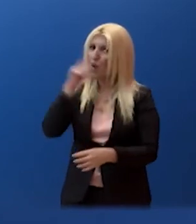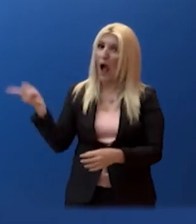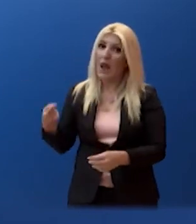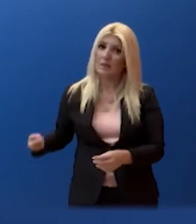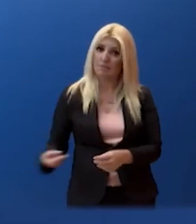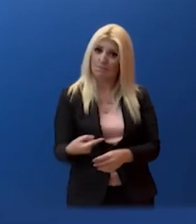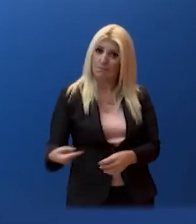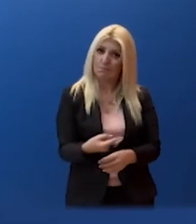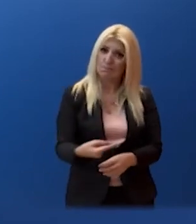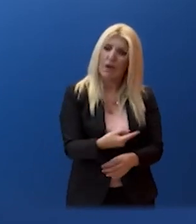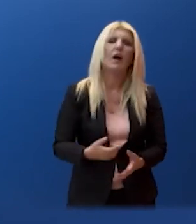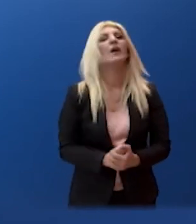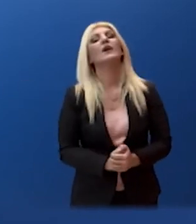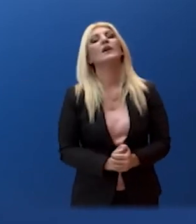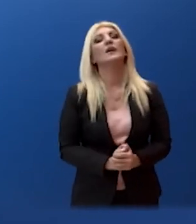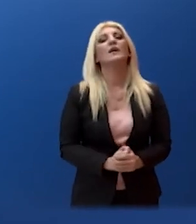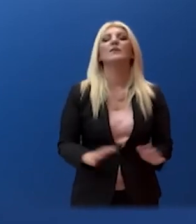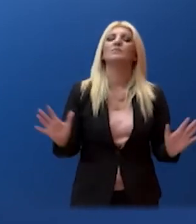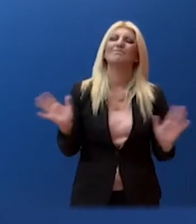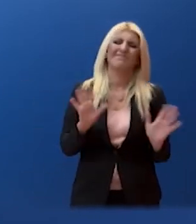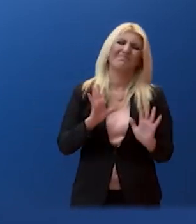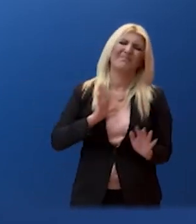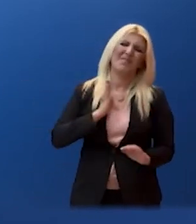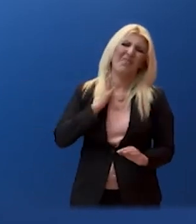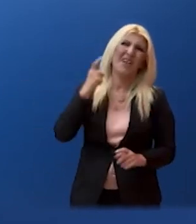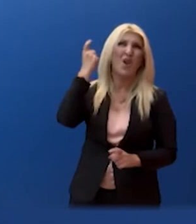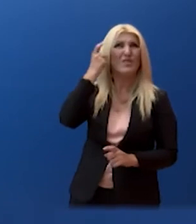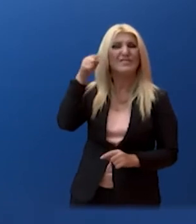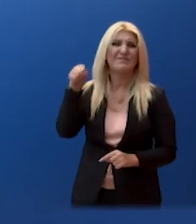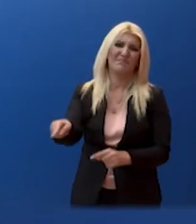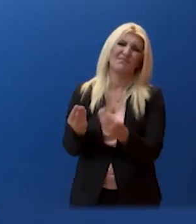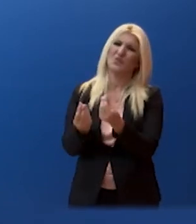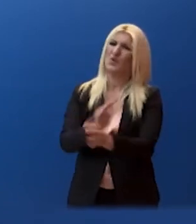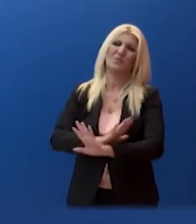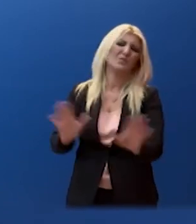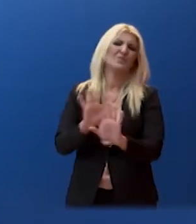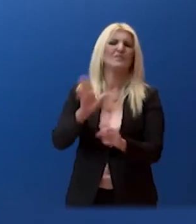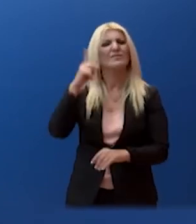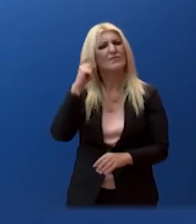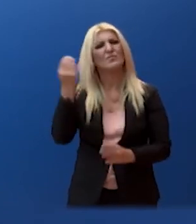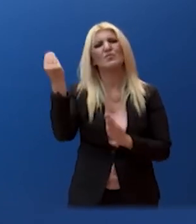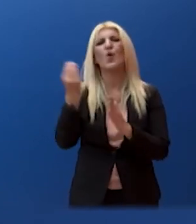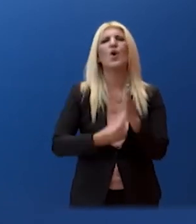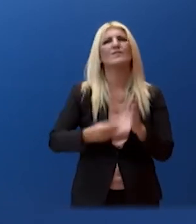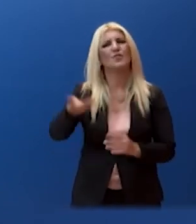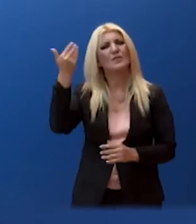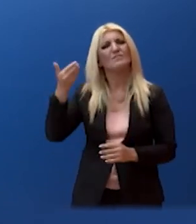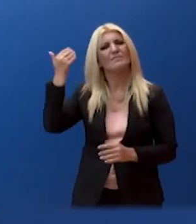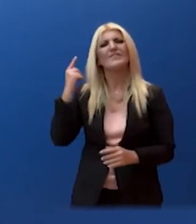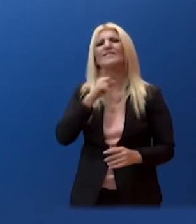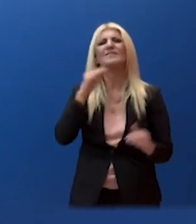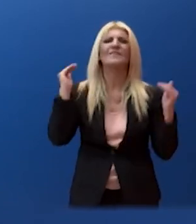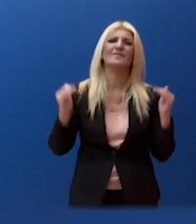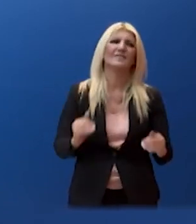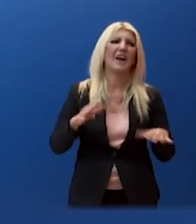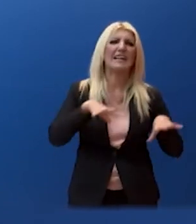θέλω να φτάσω εκεί ότι υποκινούνται κάποια τέτοια φαινόμενα. Ξέρουμε όλοι τι συνέβαινε στη χώρα μας με καταλήψεις, πολλές φορές στο παρελθόν. Δεν